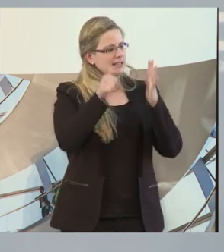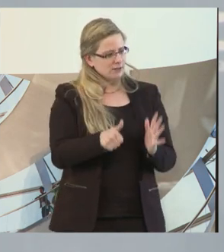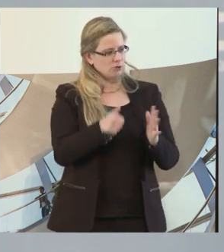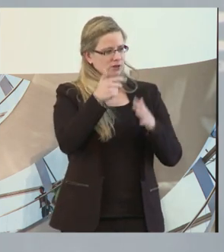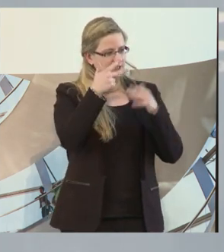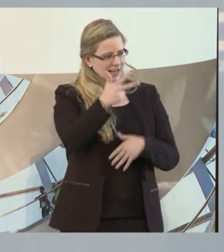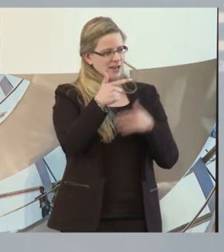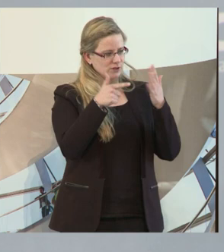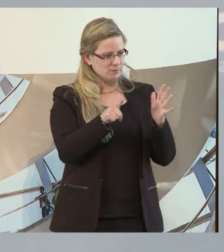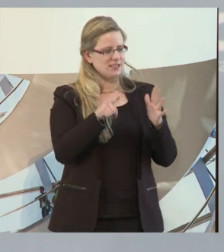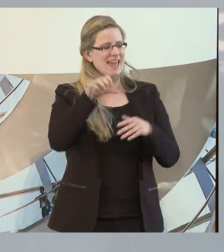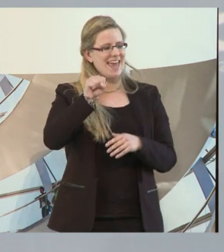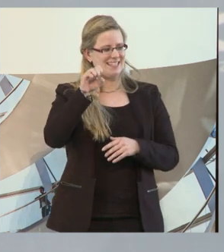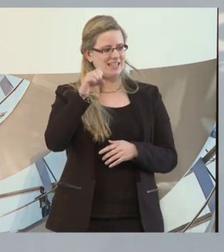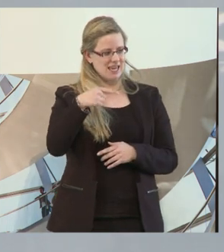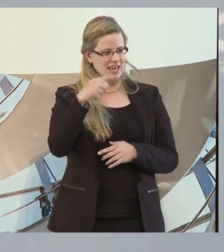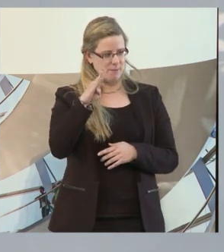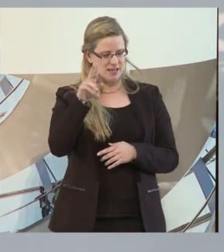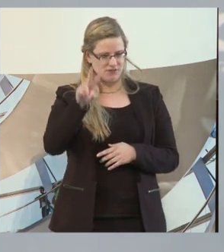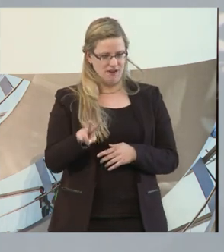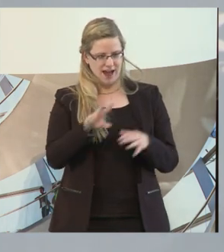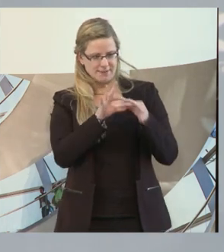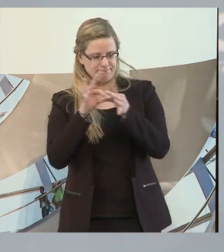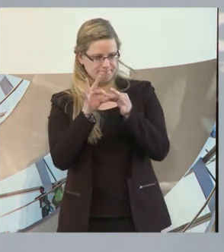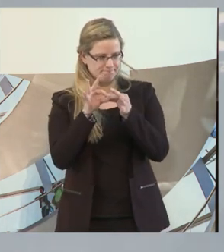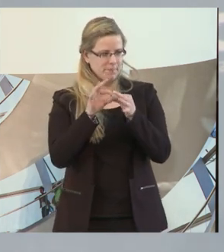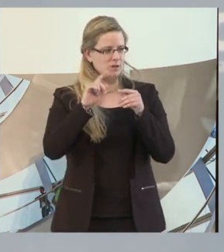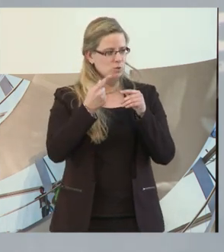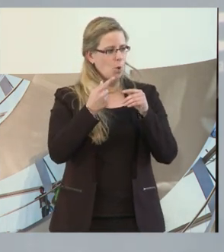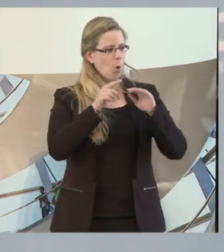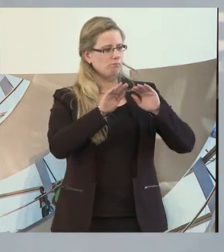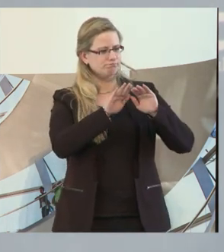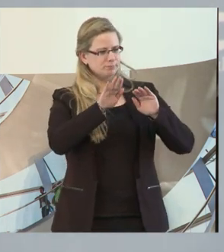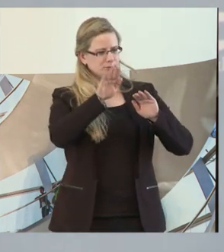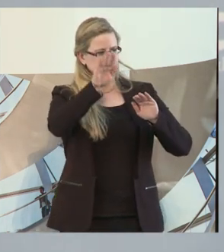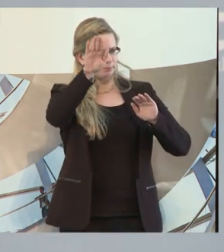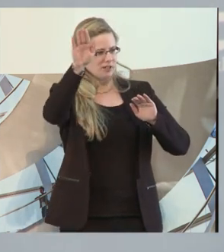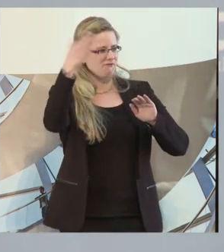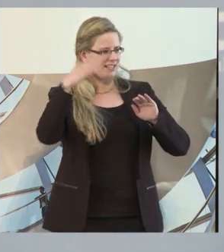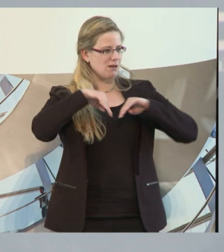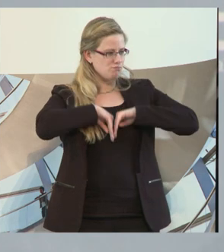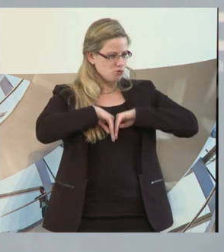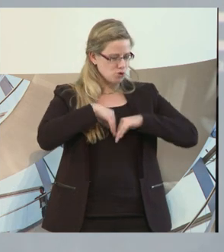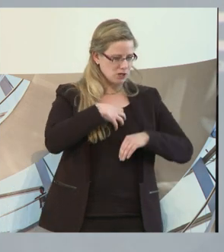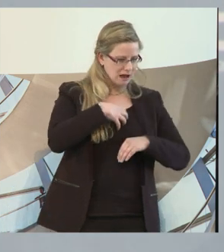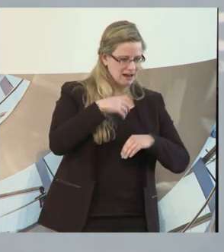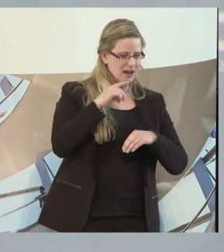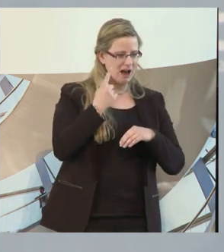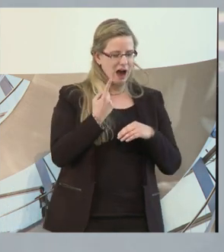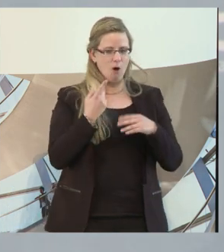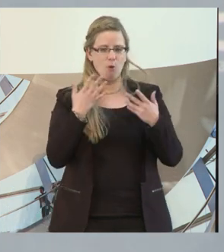II. Die Tendenz, auch das haben wir heute schon gehört, ist steigend, psychische Erkrankungen werden zunehmen, Belegschaften werden älter